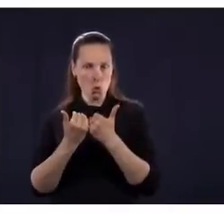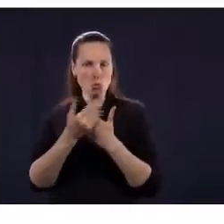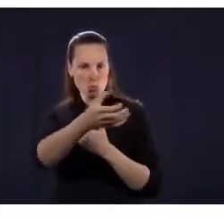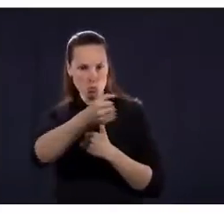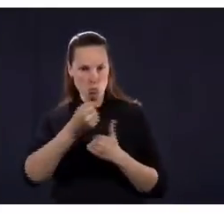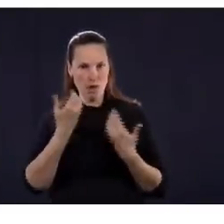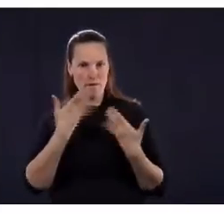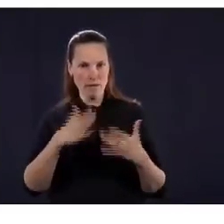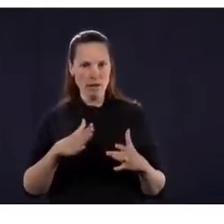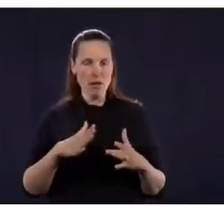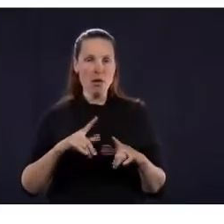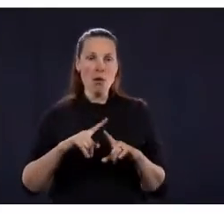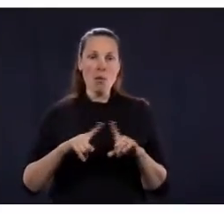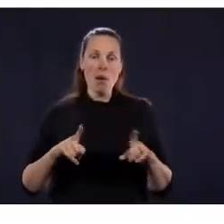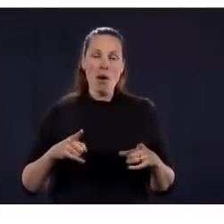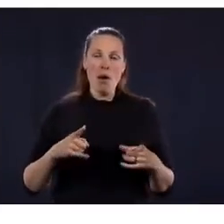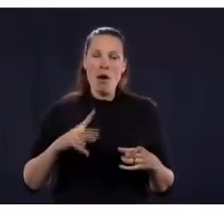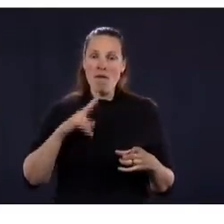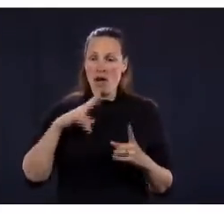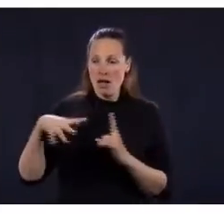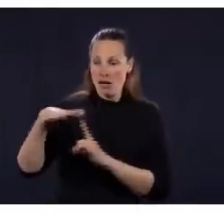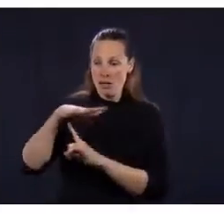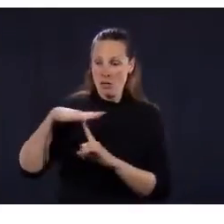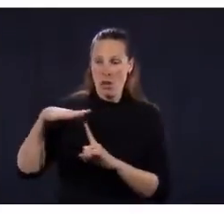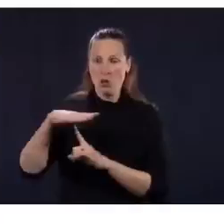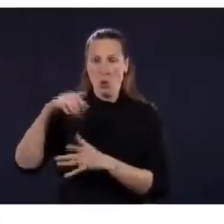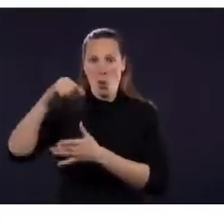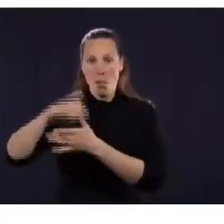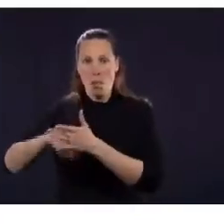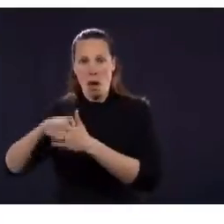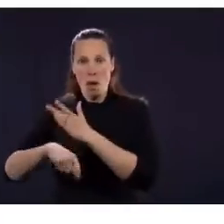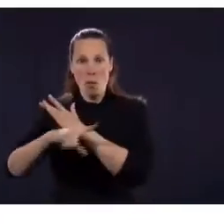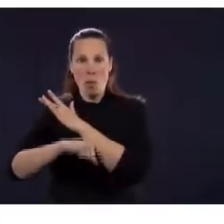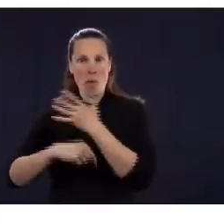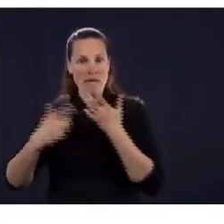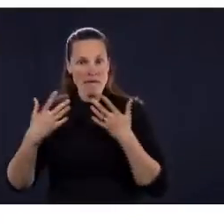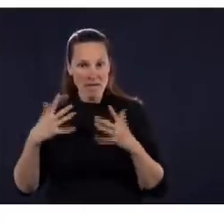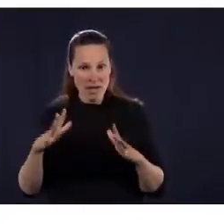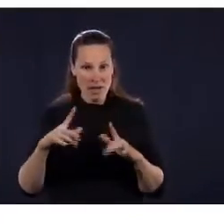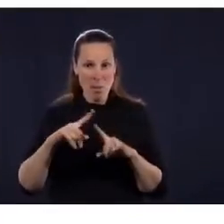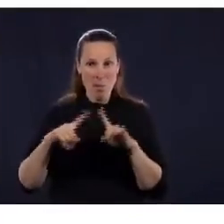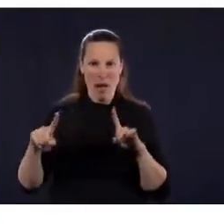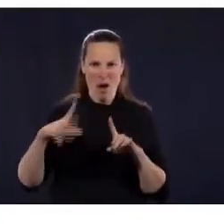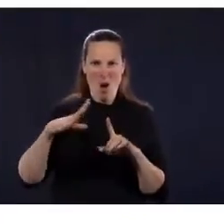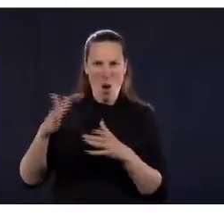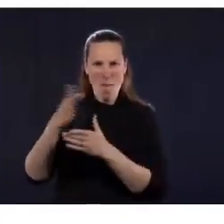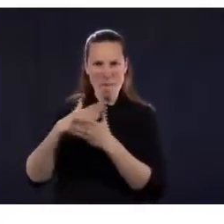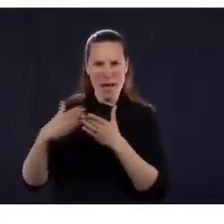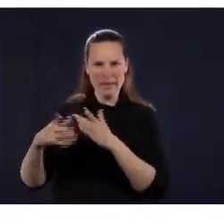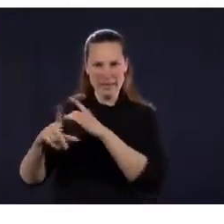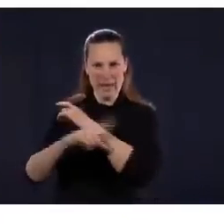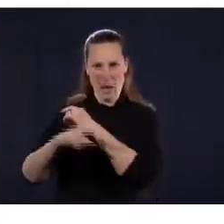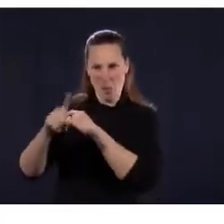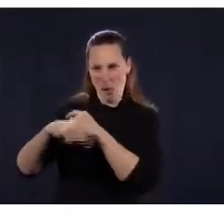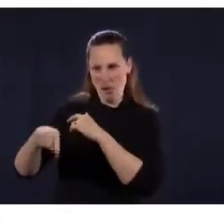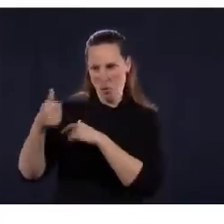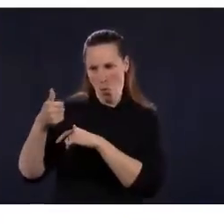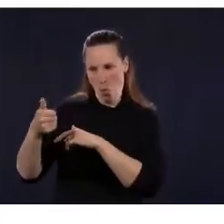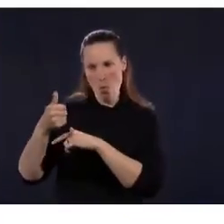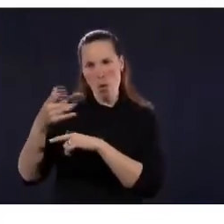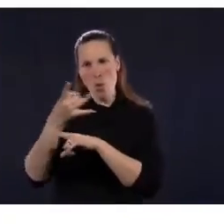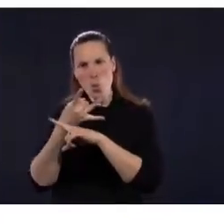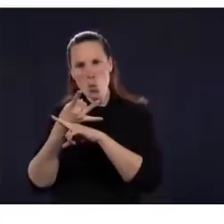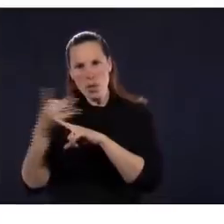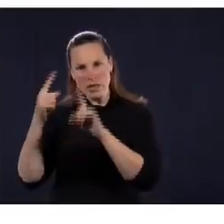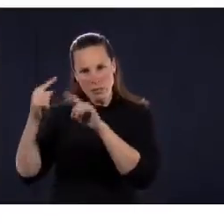ceux qui veulent venir travailler à temps plein à Montréal, Montréal, dans les CHSLD. On a